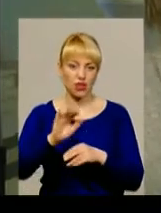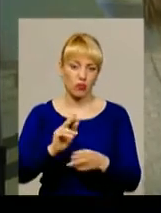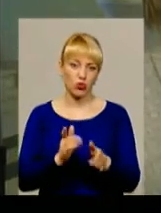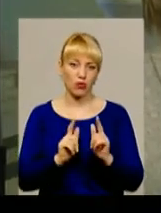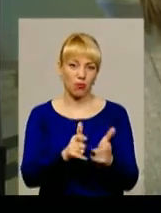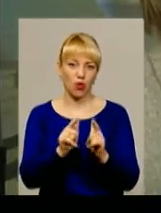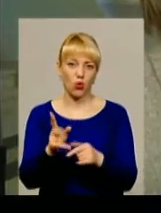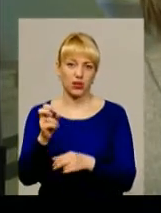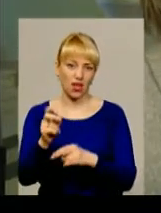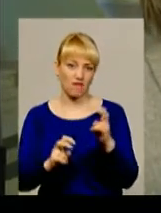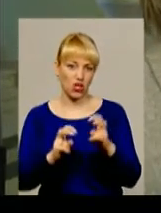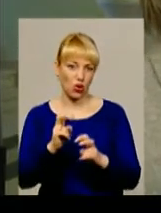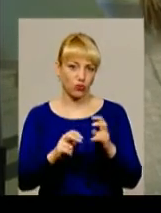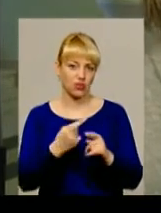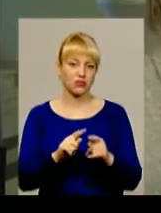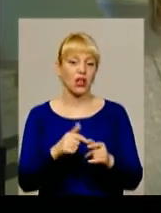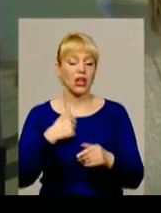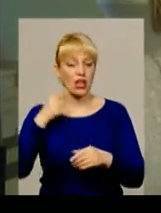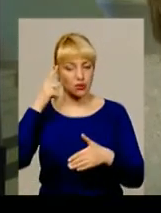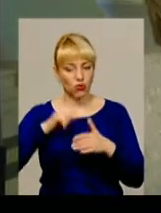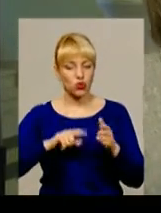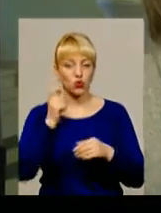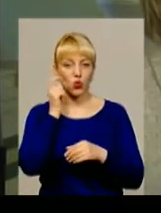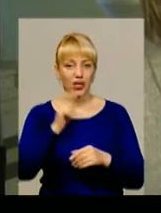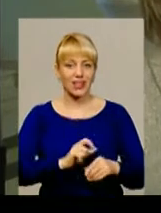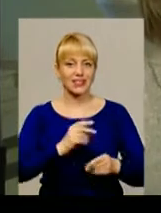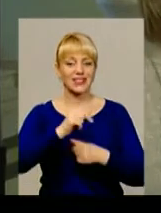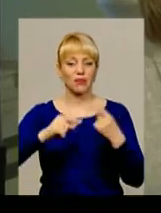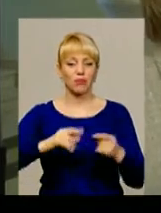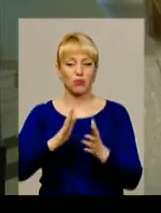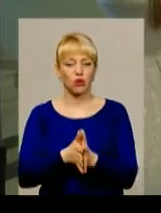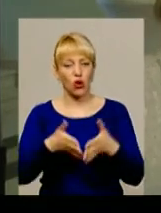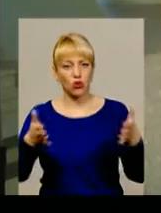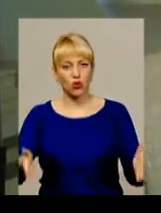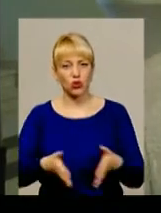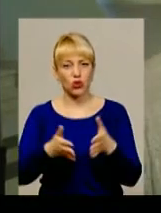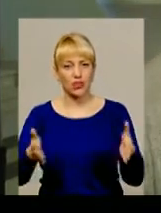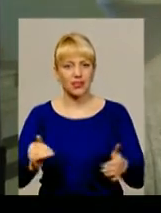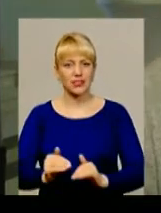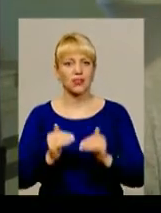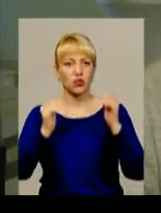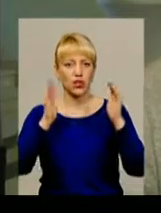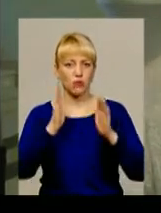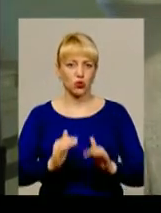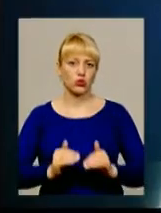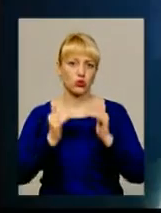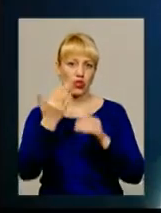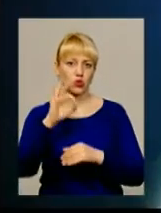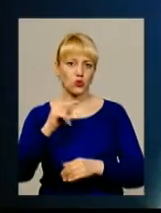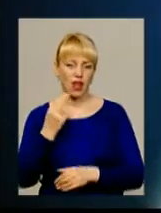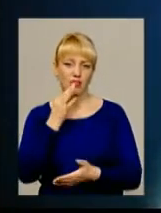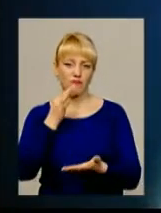сподіваюся, що український бізнес буде розгортатися, буде зростати, і буде зростати також його соціальна відповідальність.